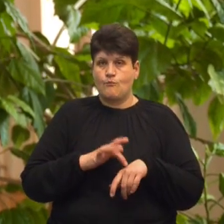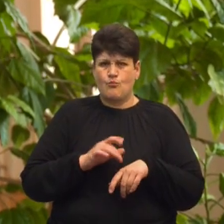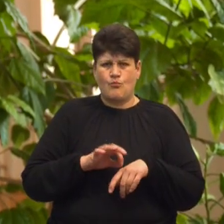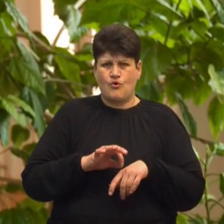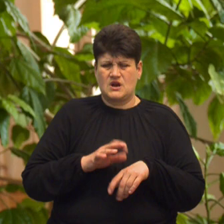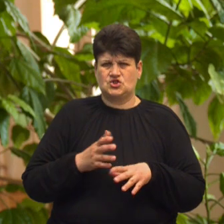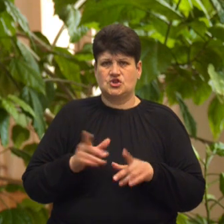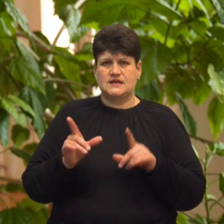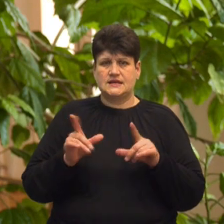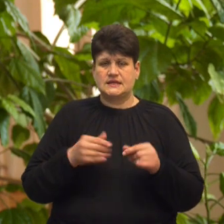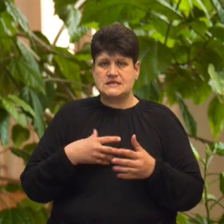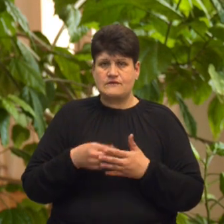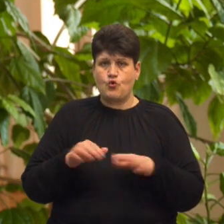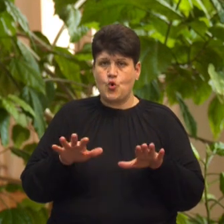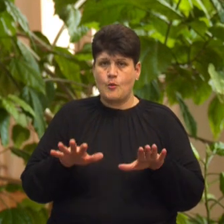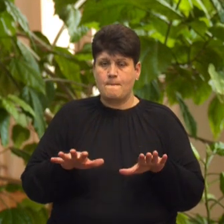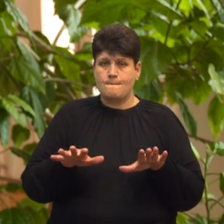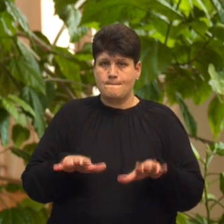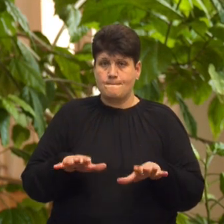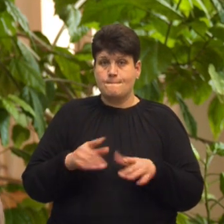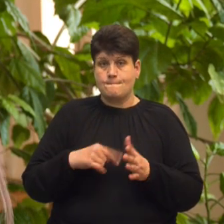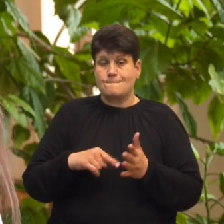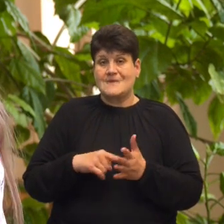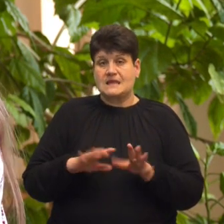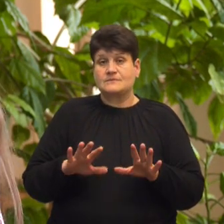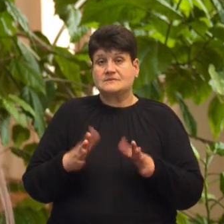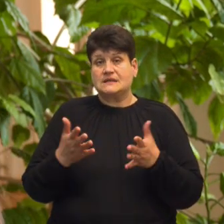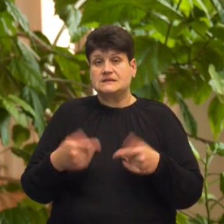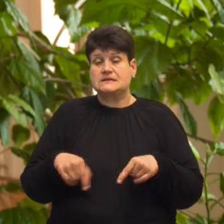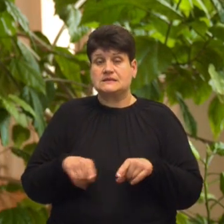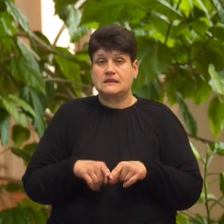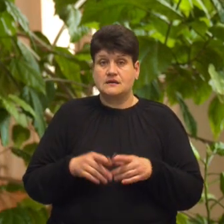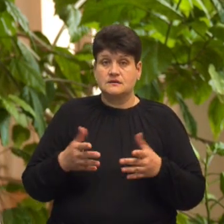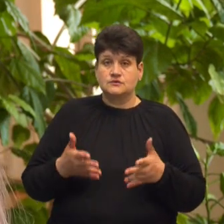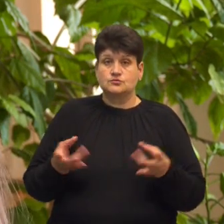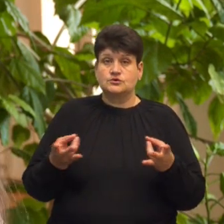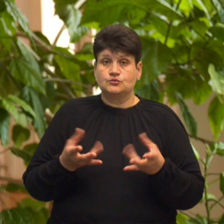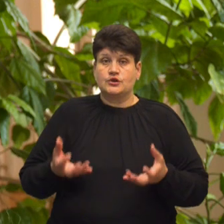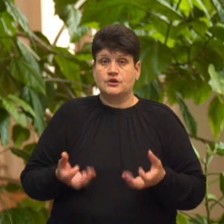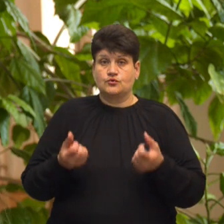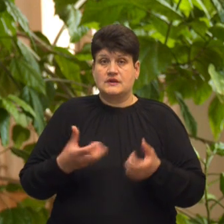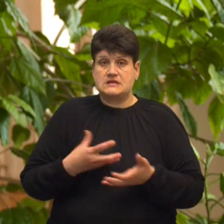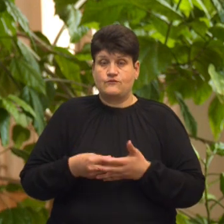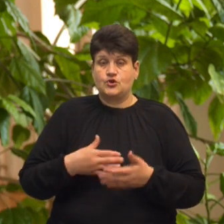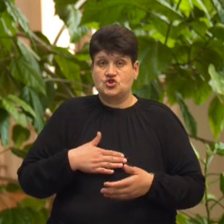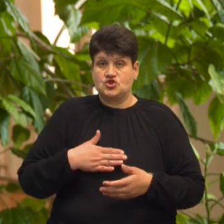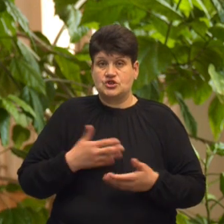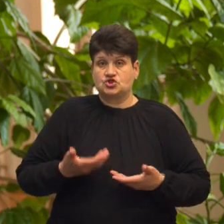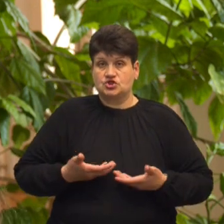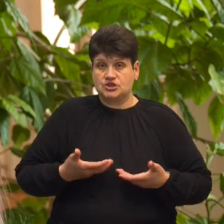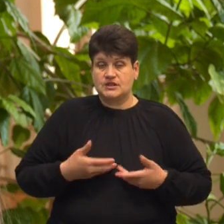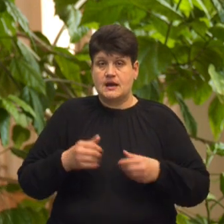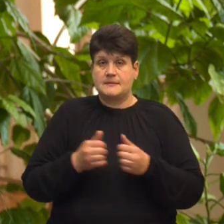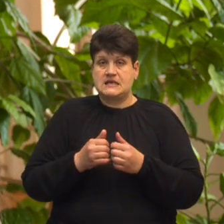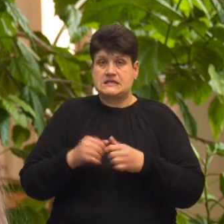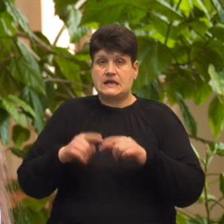з свого міста. Але обставини склалися таким чином, що потрібно було рятувати своє життя, життя своїх близьких та рідних.